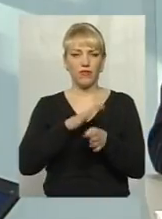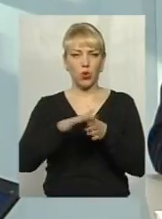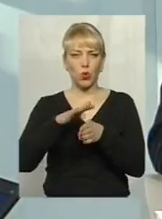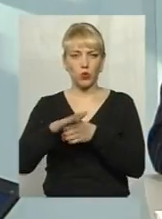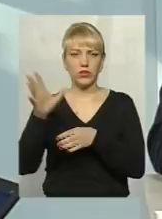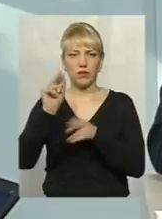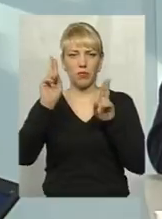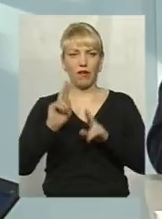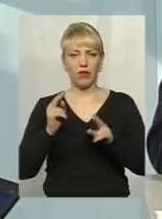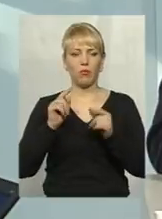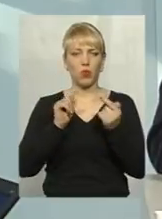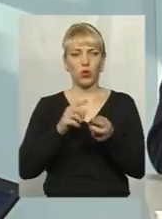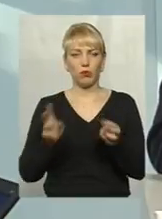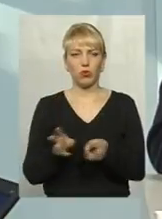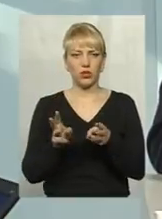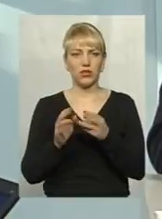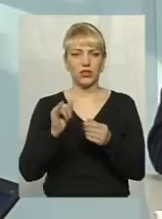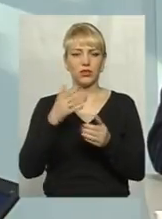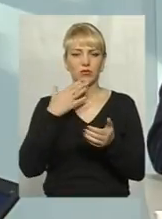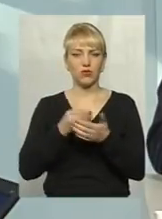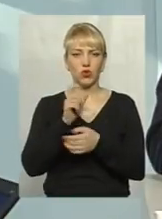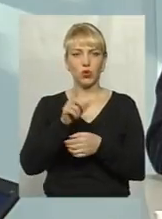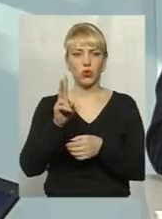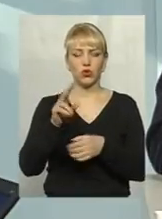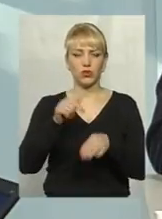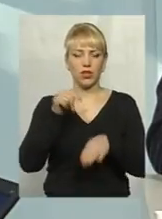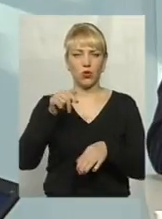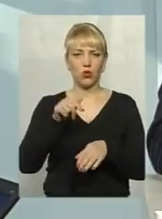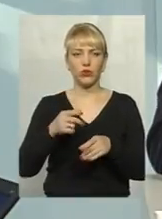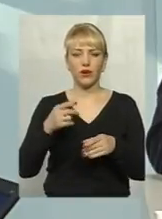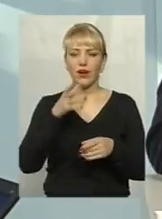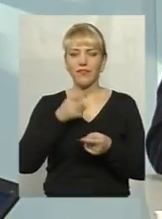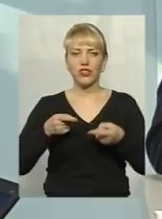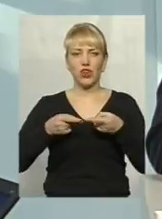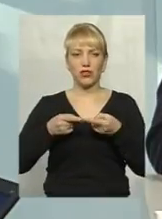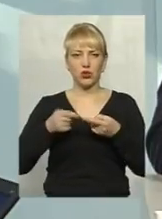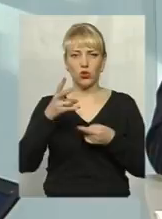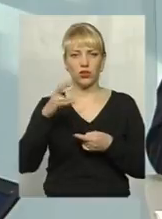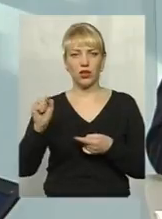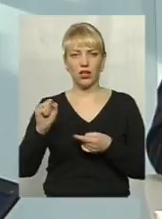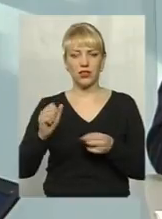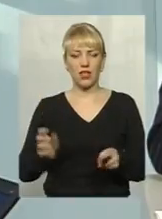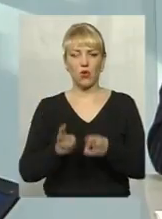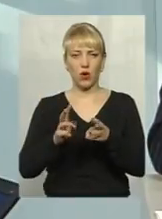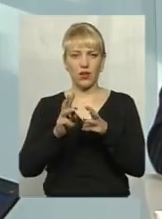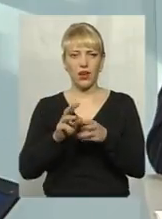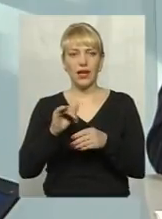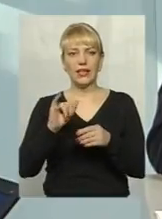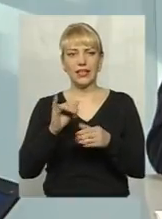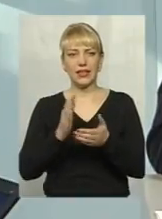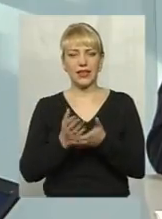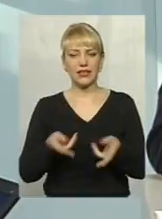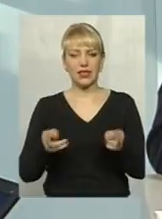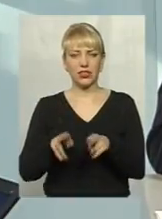свої, скажімо так, люди, які можуть зреагувати вчасно на загорання. Є і